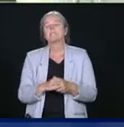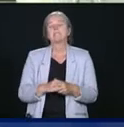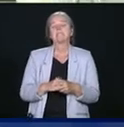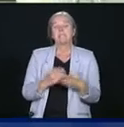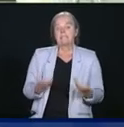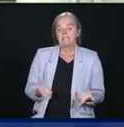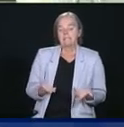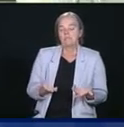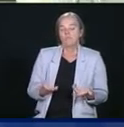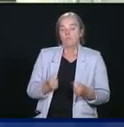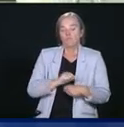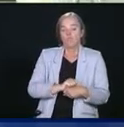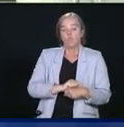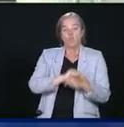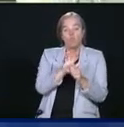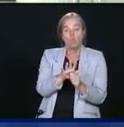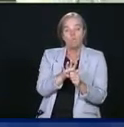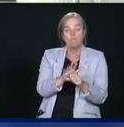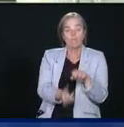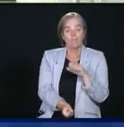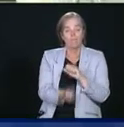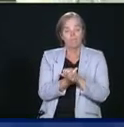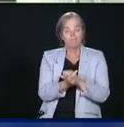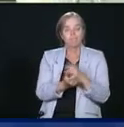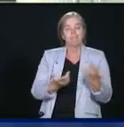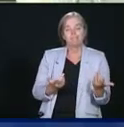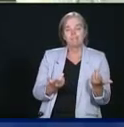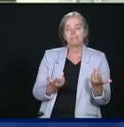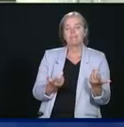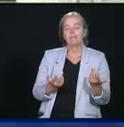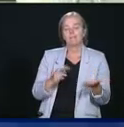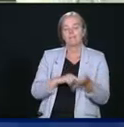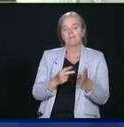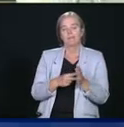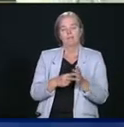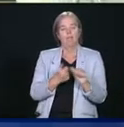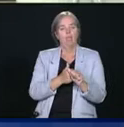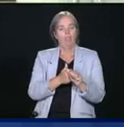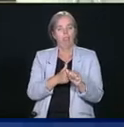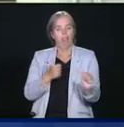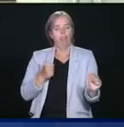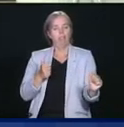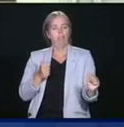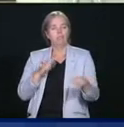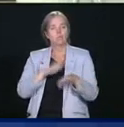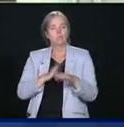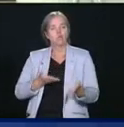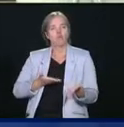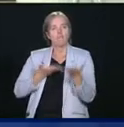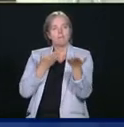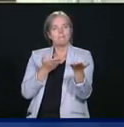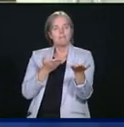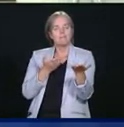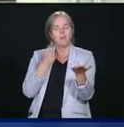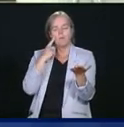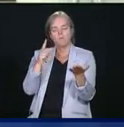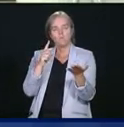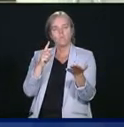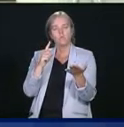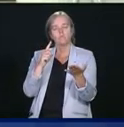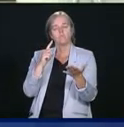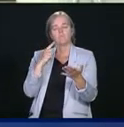a retardé l'adoption par le gouvernement fédéral de certaines recommandations en lien avec